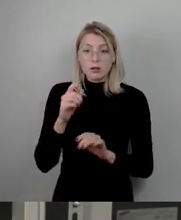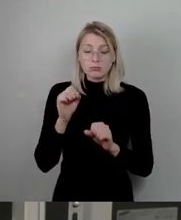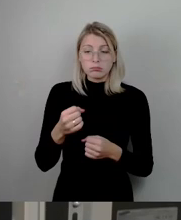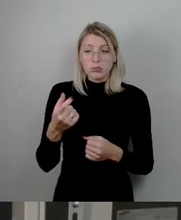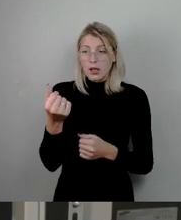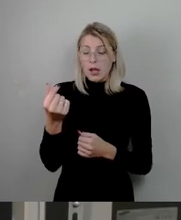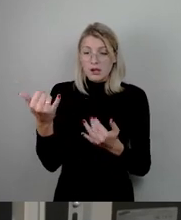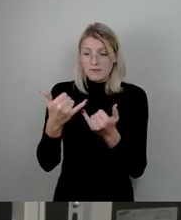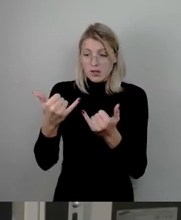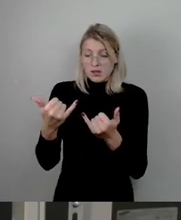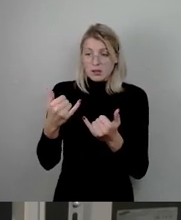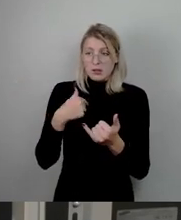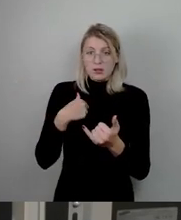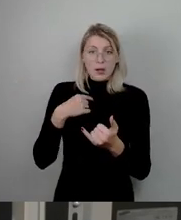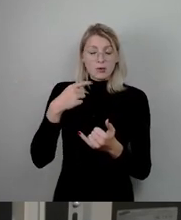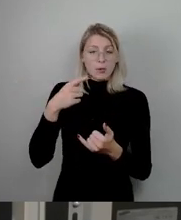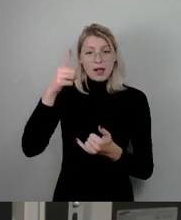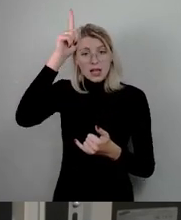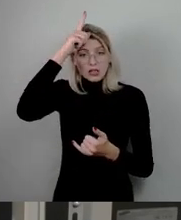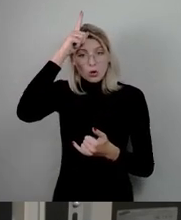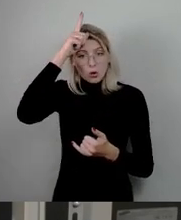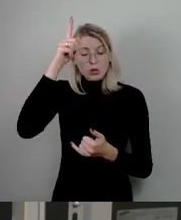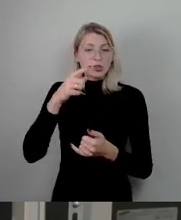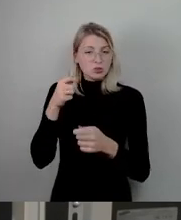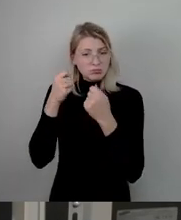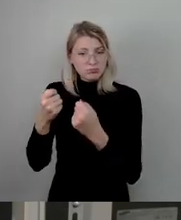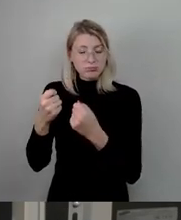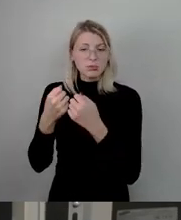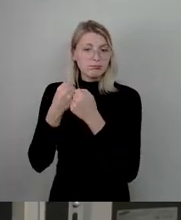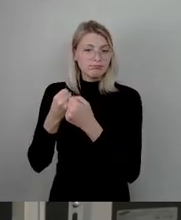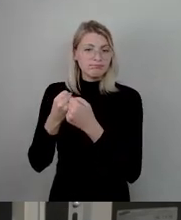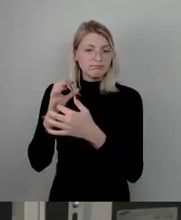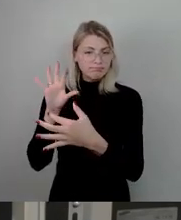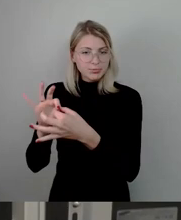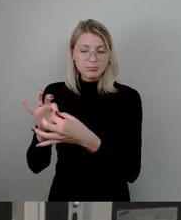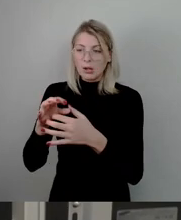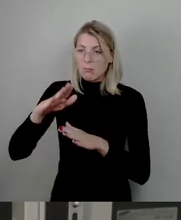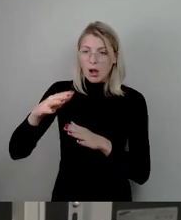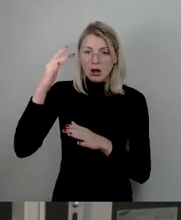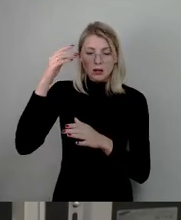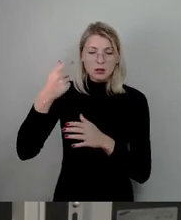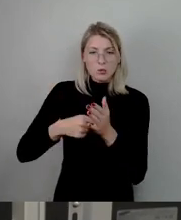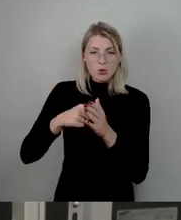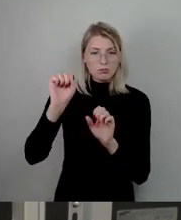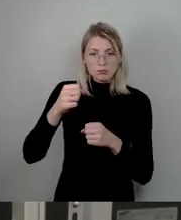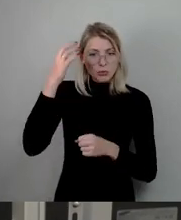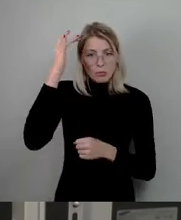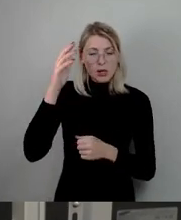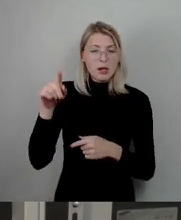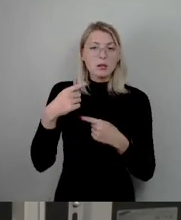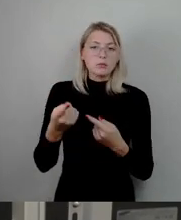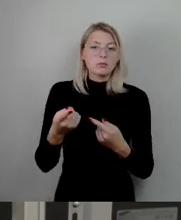gebunden bin, wie AfD oder CDU, irgendwie über Parkgebühren überhaupt nur nachzudenken, ja, dann kann ich auch nicht mehr das Recht